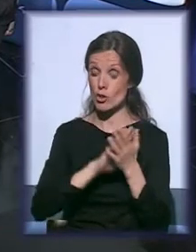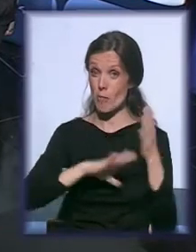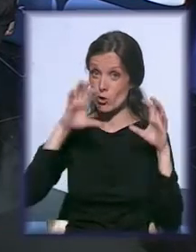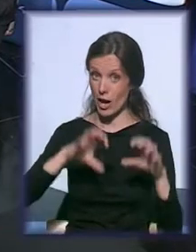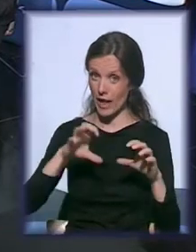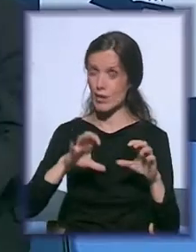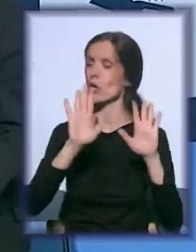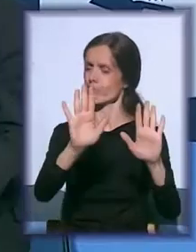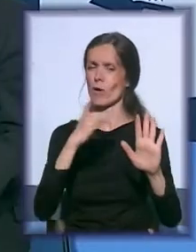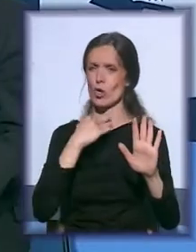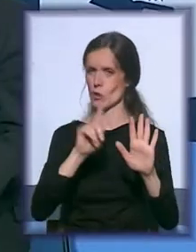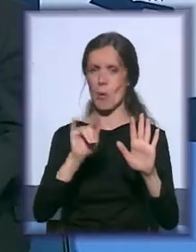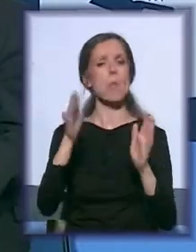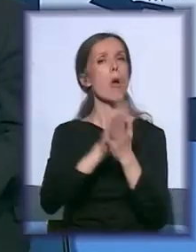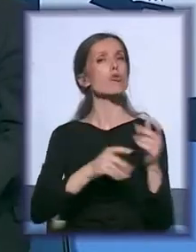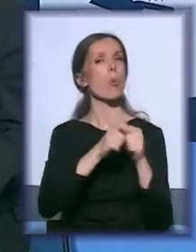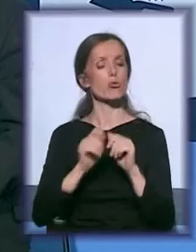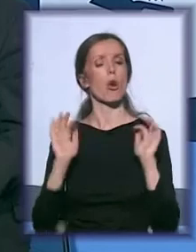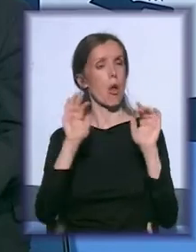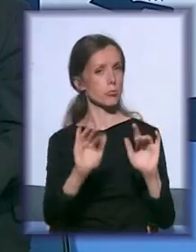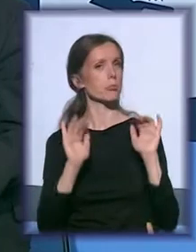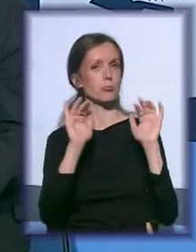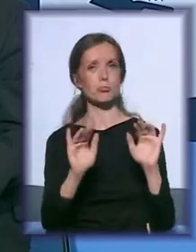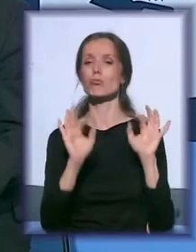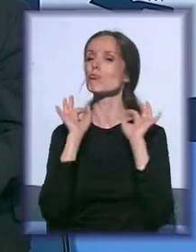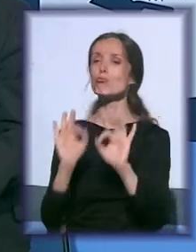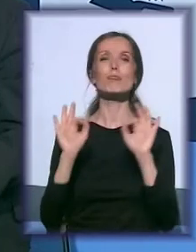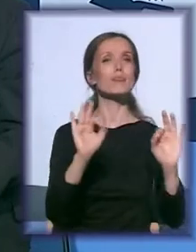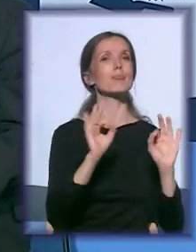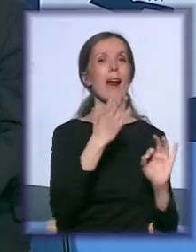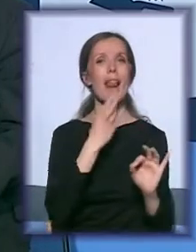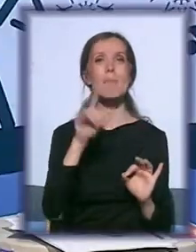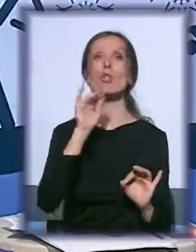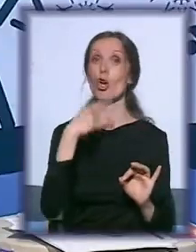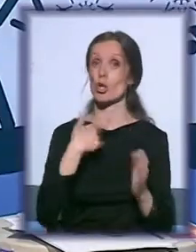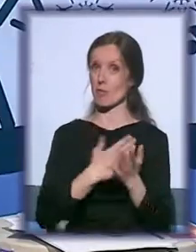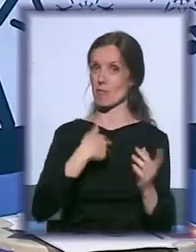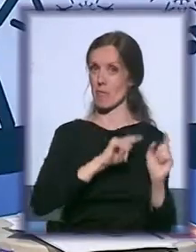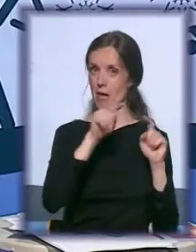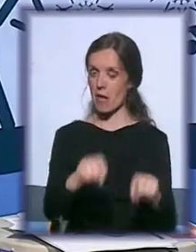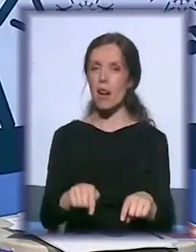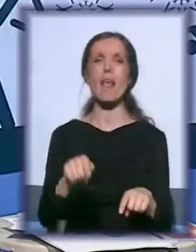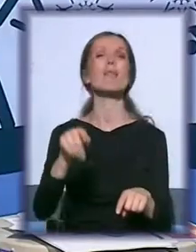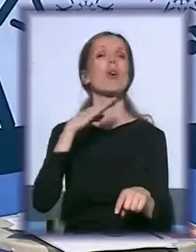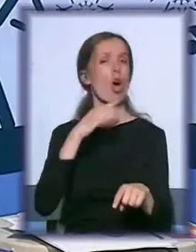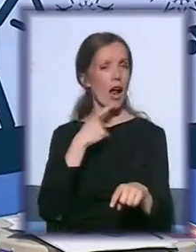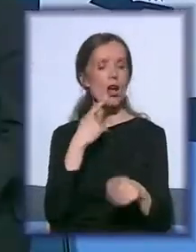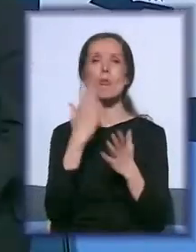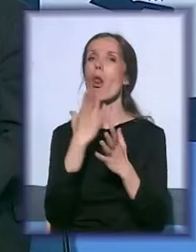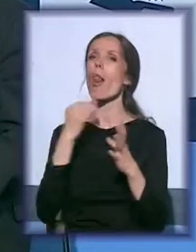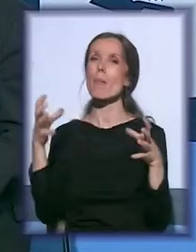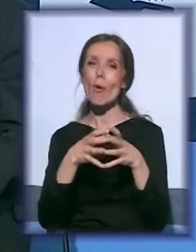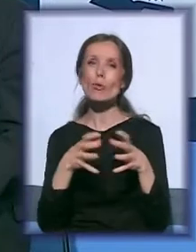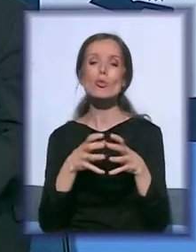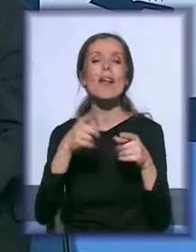udruženja su počele da se skupljaju, krenulo je jako fino, imali smo druženja, lepa, već smo imali to. Znate